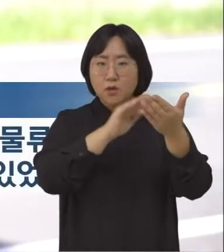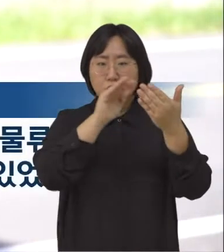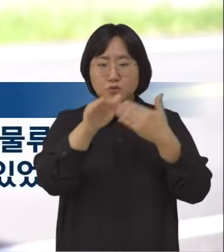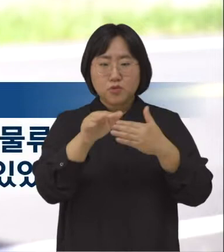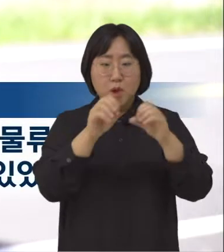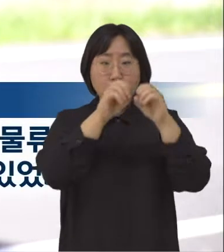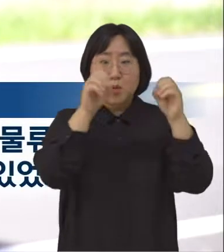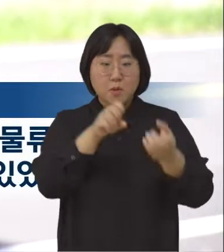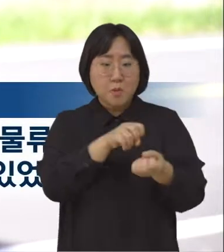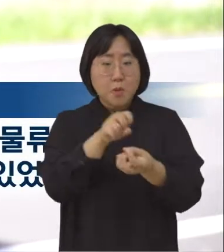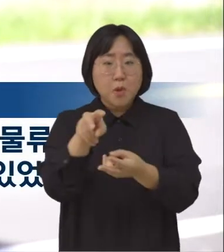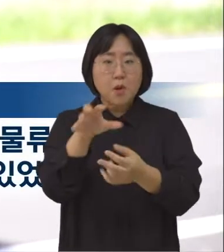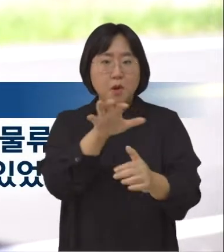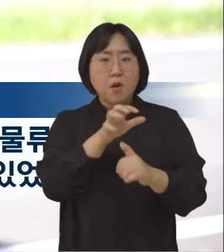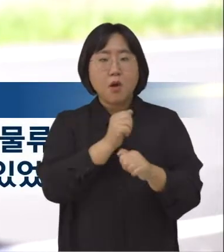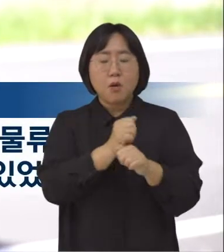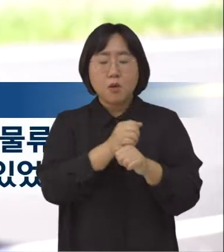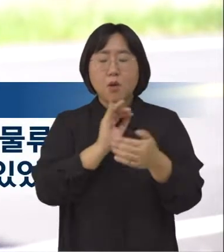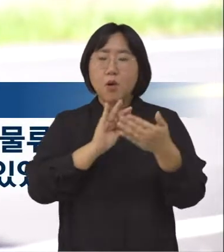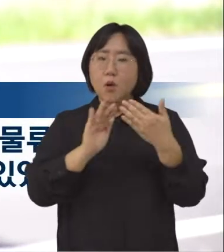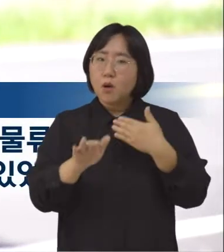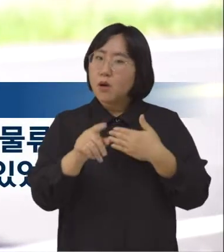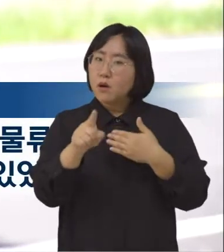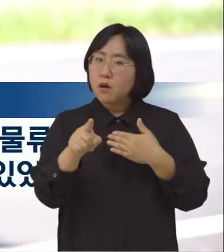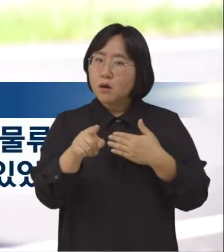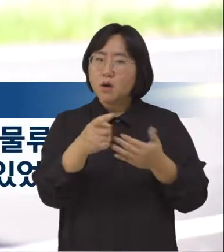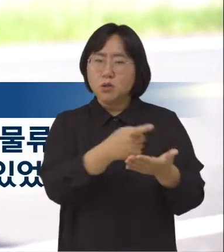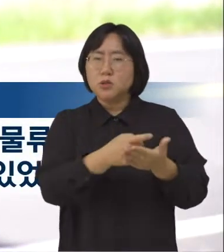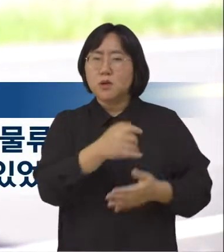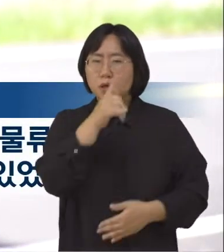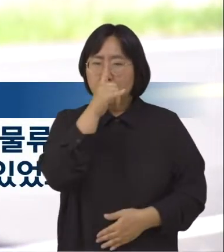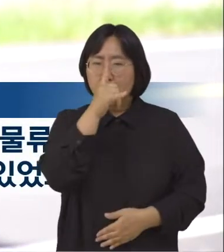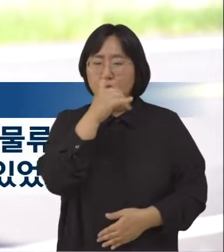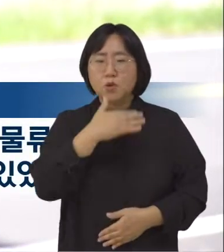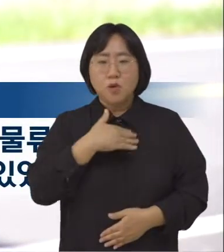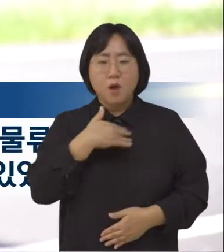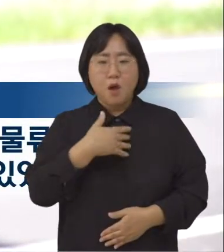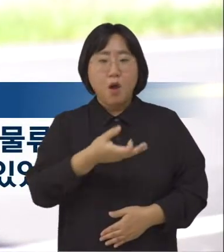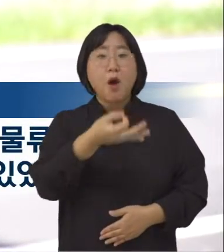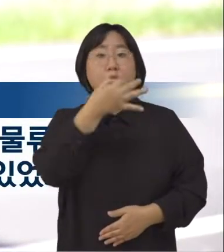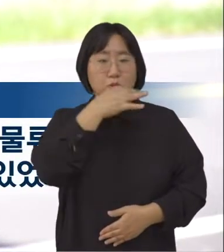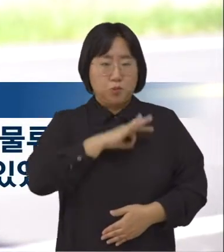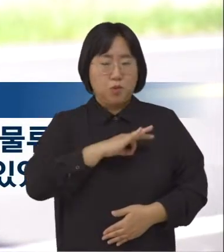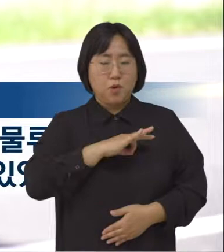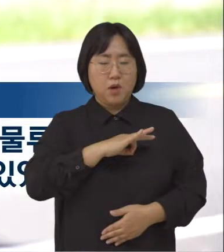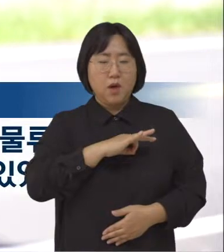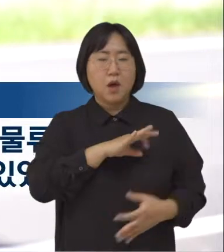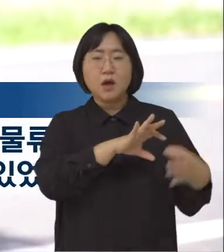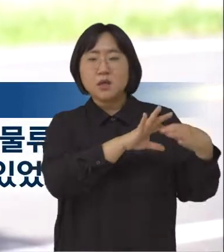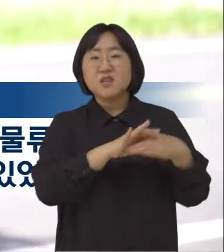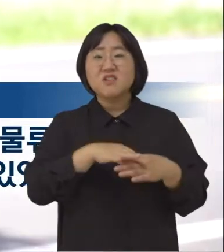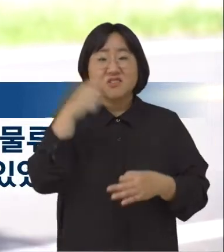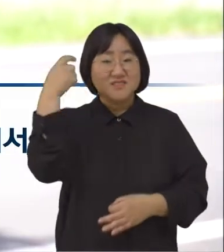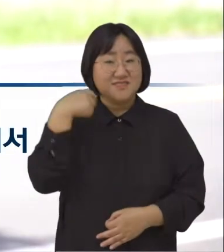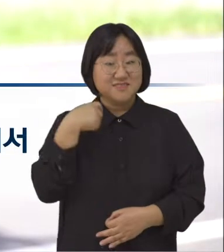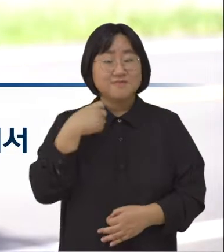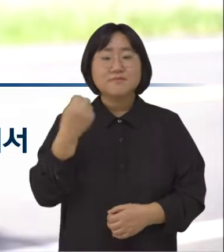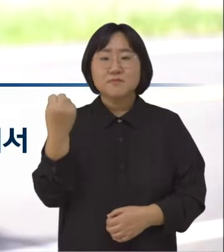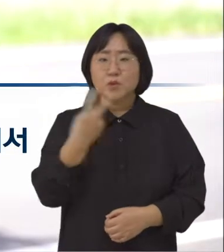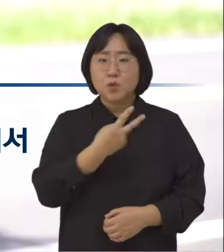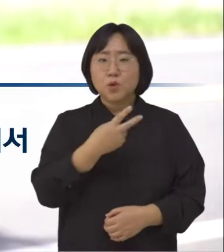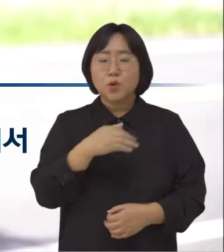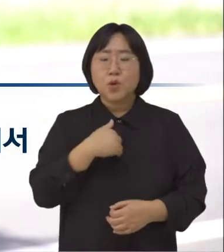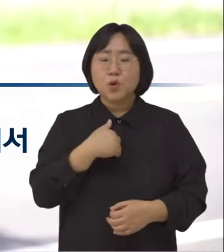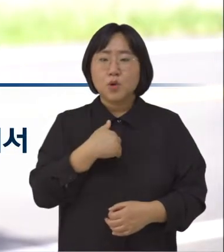보니까 물류비도 많이 절약이 되었고, 또 그게 농가 소득으로 이어지는 부분이 느낄 수 있었고요. 서귀포